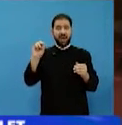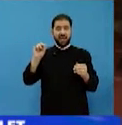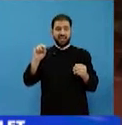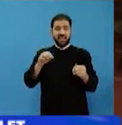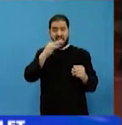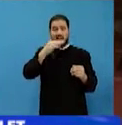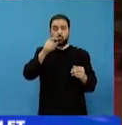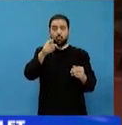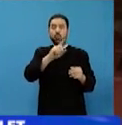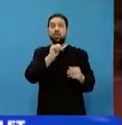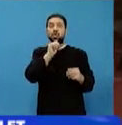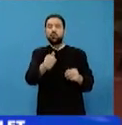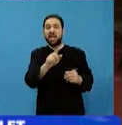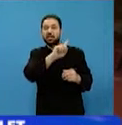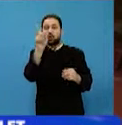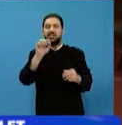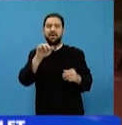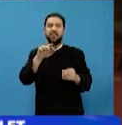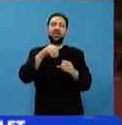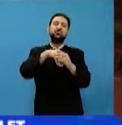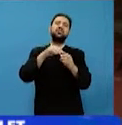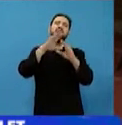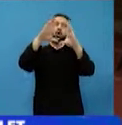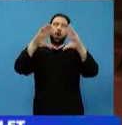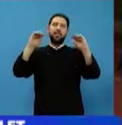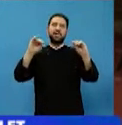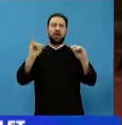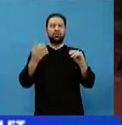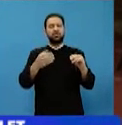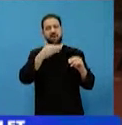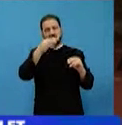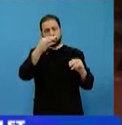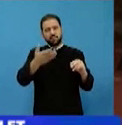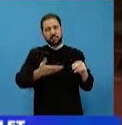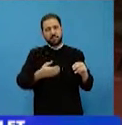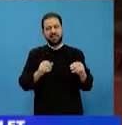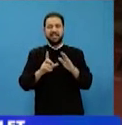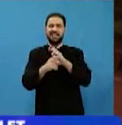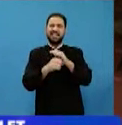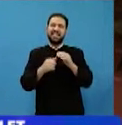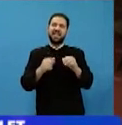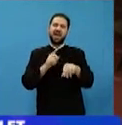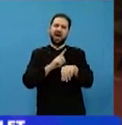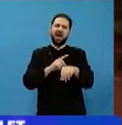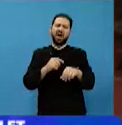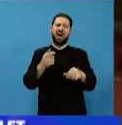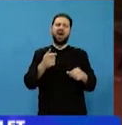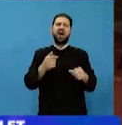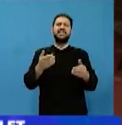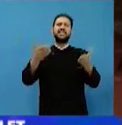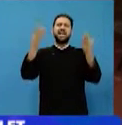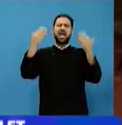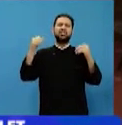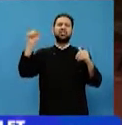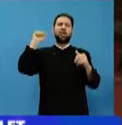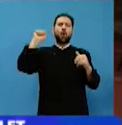Și chiar mi-a spus că, Părinte, de atâta timp, din anii 90, sunt în Sfântul Munte și n-au mai plecat